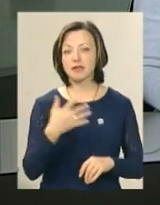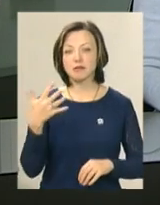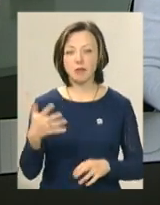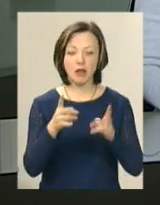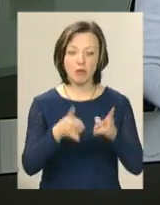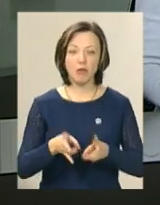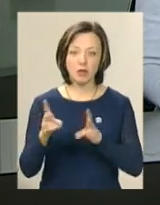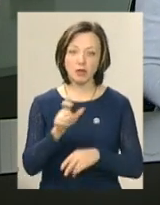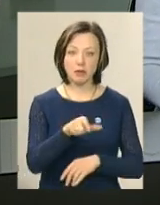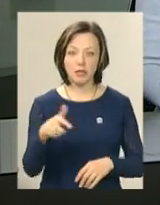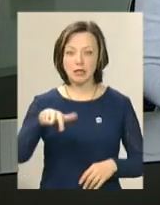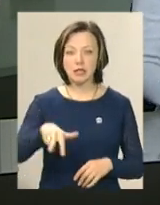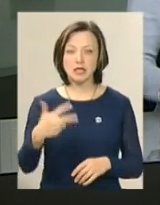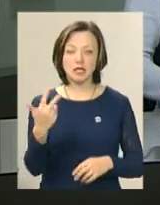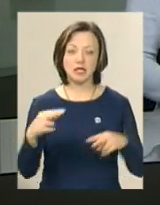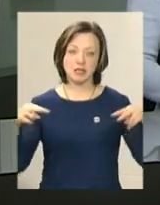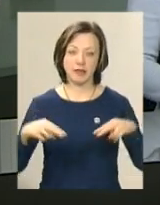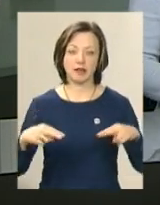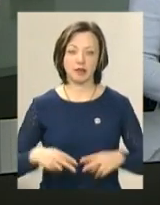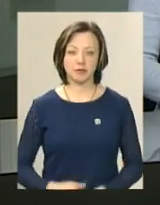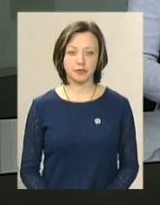потерпілих і 33 свідки.